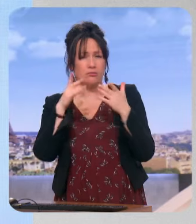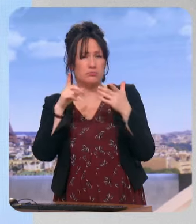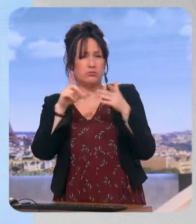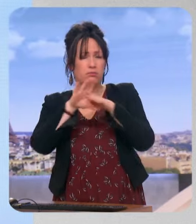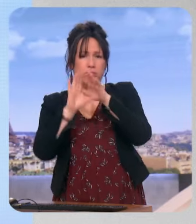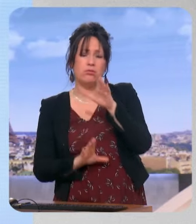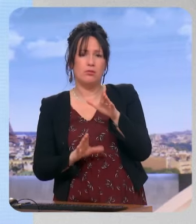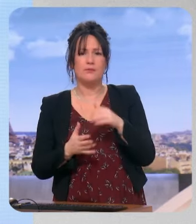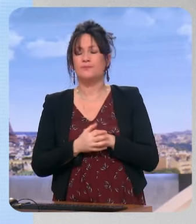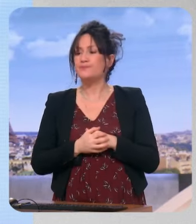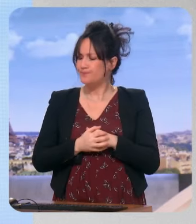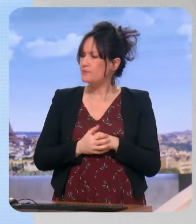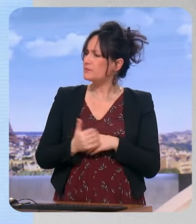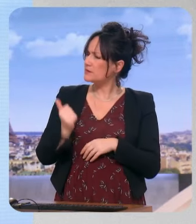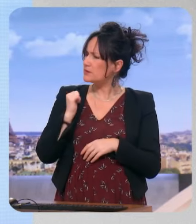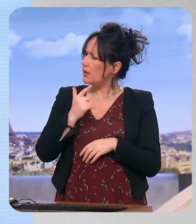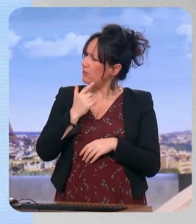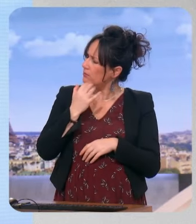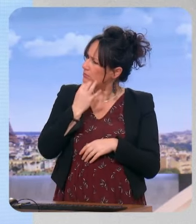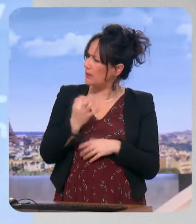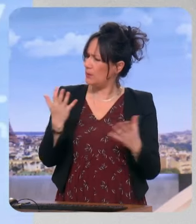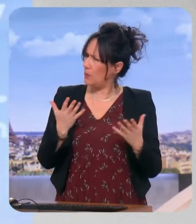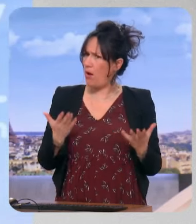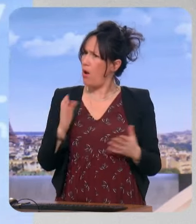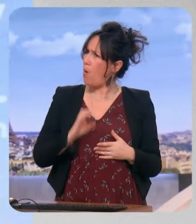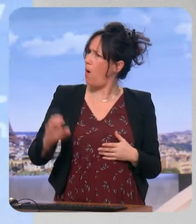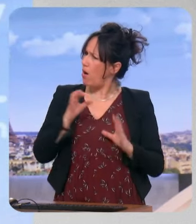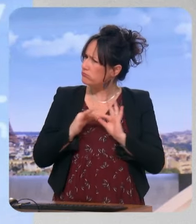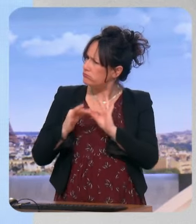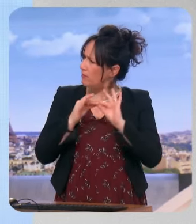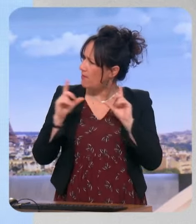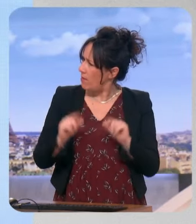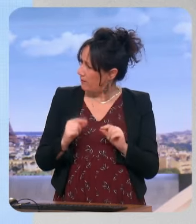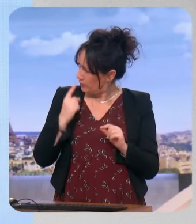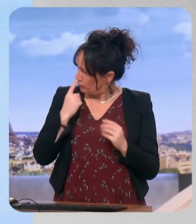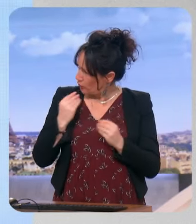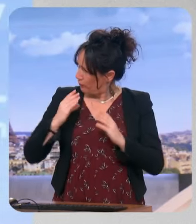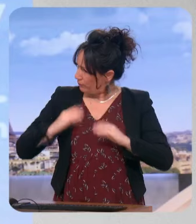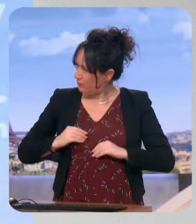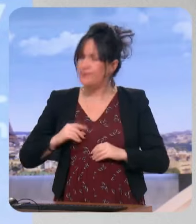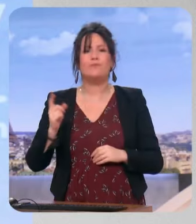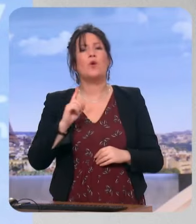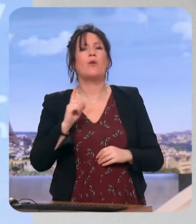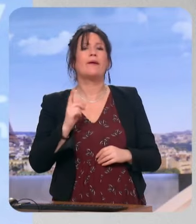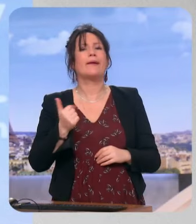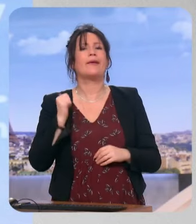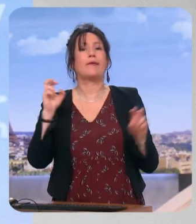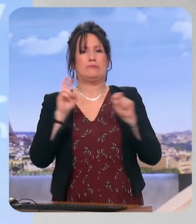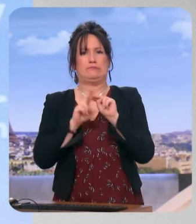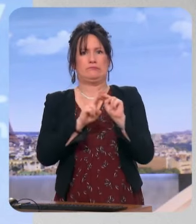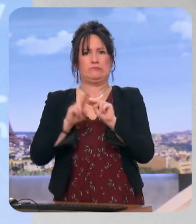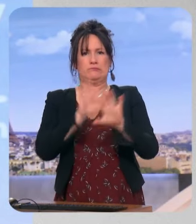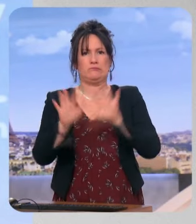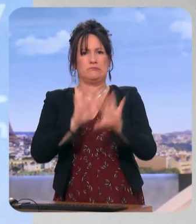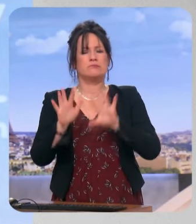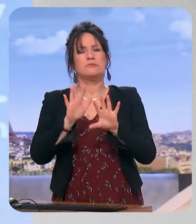Officiellement, tout va bien, l'Europe est unie, avec le chancelier allemand également. Ça vous a rassuré ou Non, mais hier, c'était le replatrage. C'était le service minimum.'est-à-dire qu